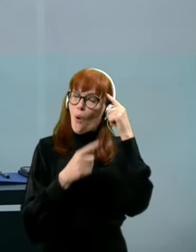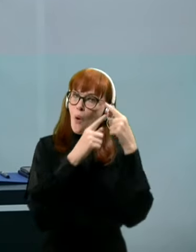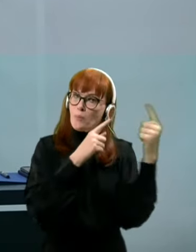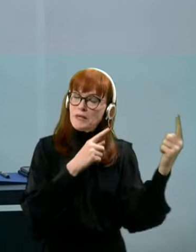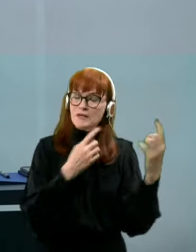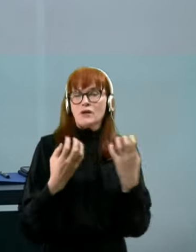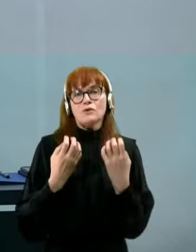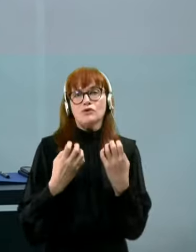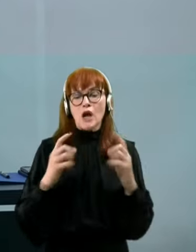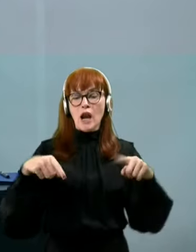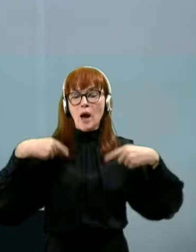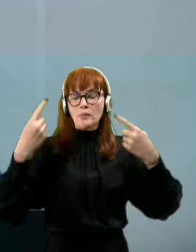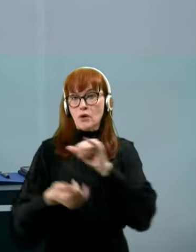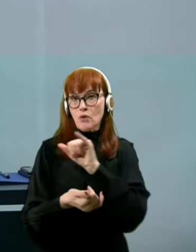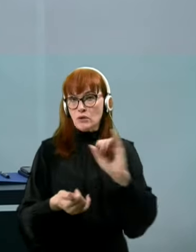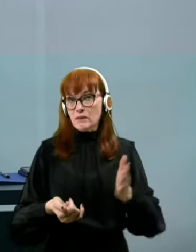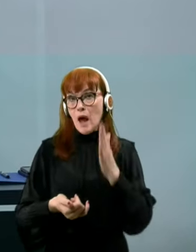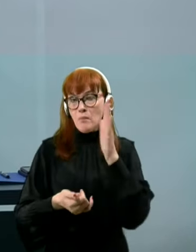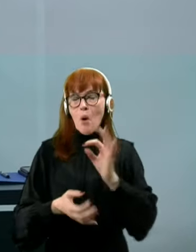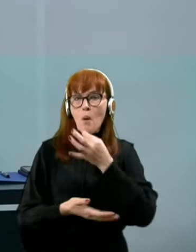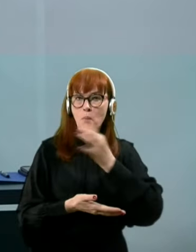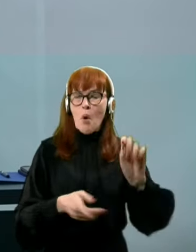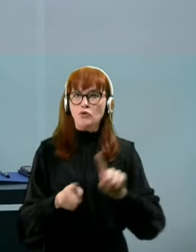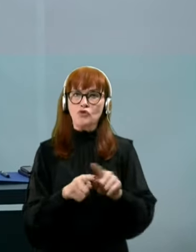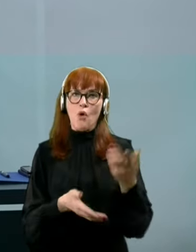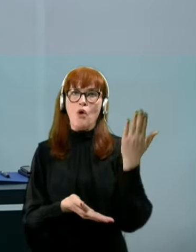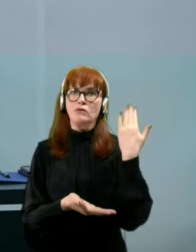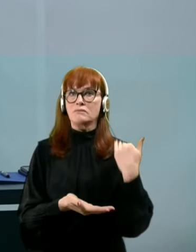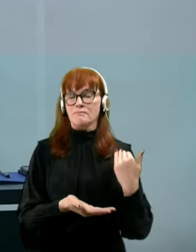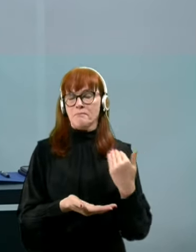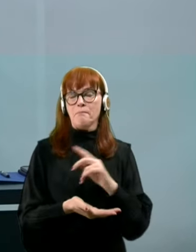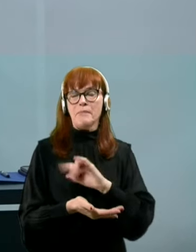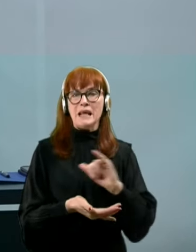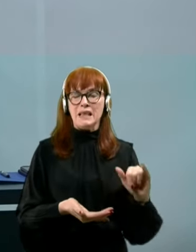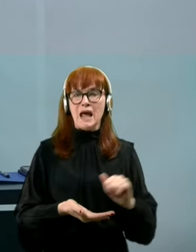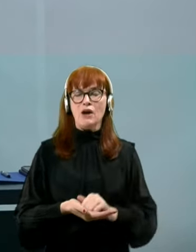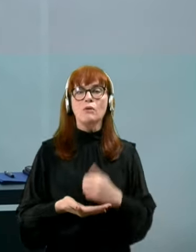prihodnje leto boljše od preteklega. Hvala lepa.